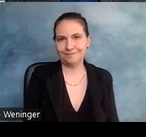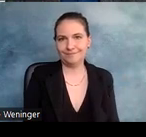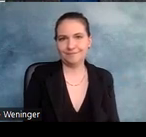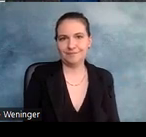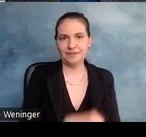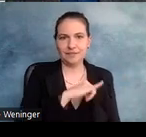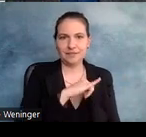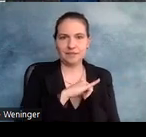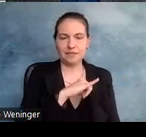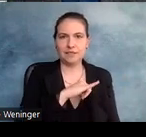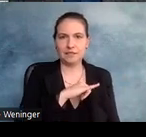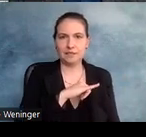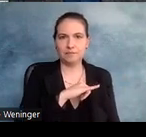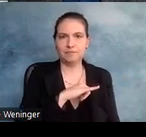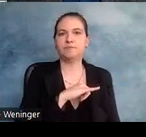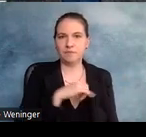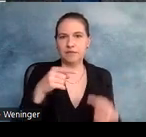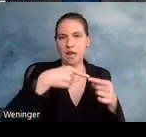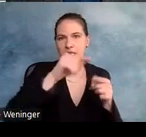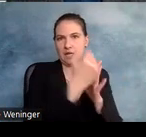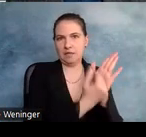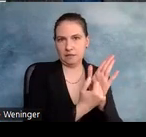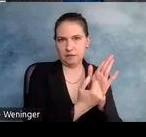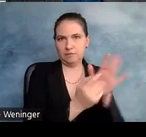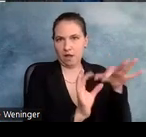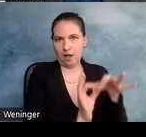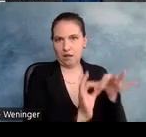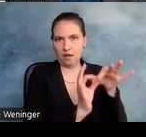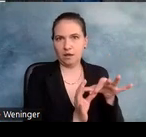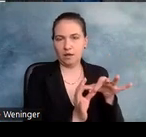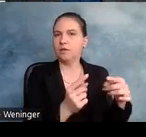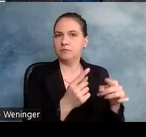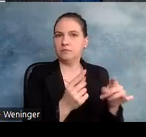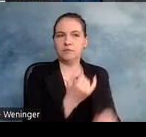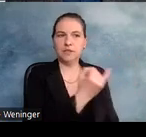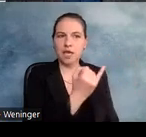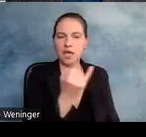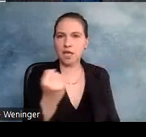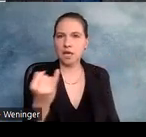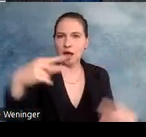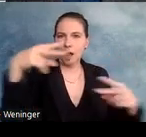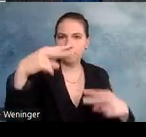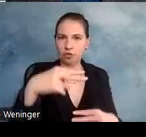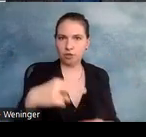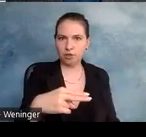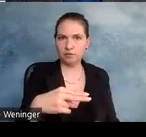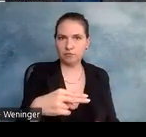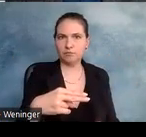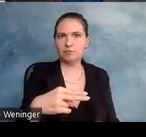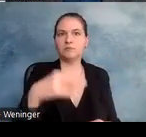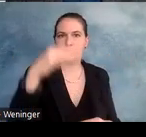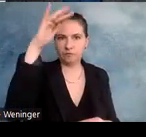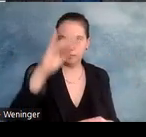Interessant noch als Hinweis, diese annotierte Linkliste als Anhang. Da findet ihr zu jedem Abschnitt dieser Handreichung